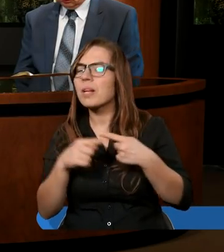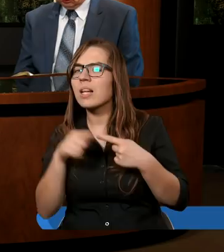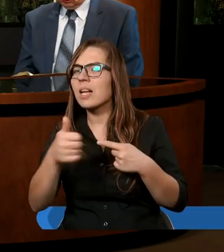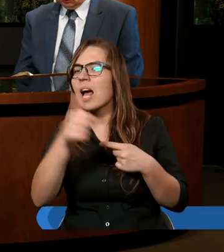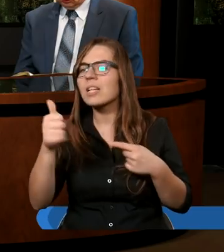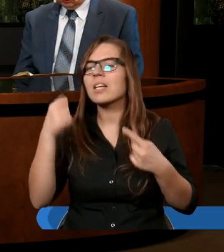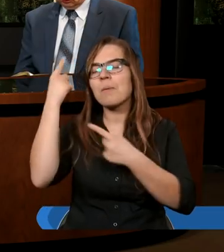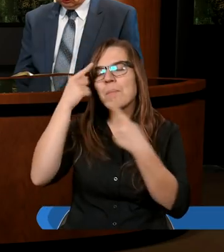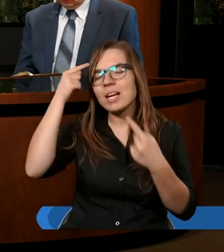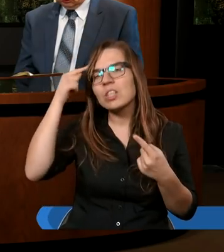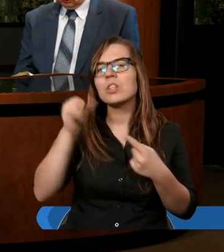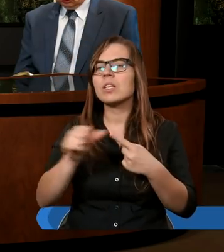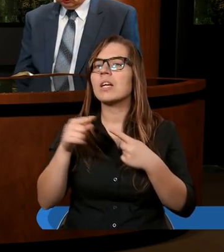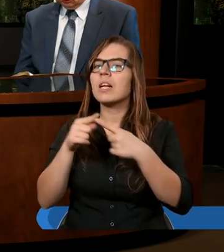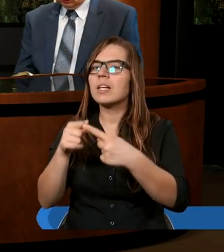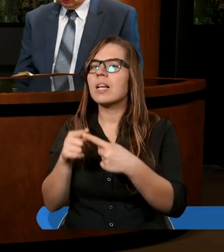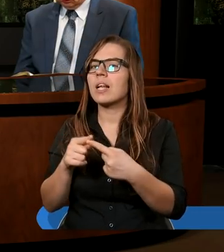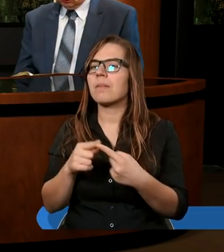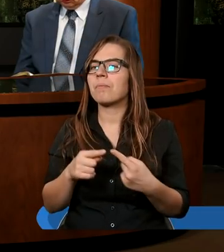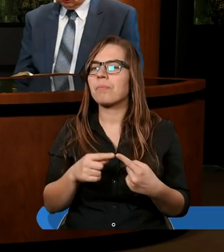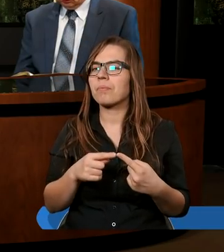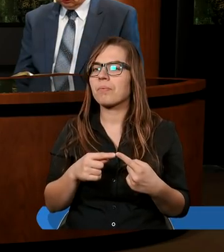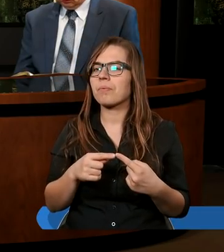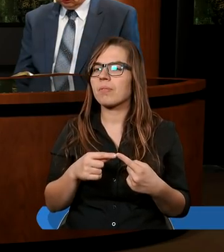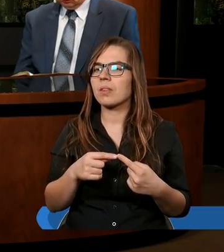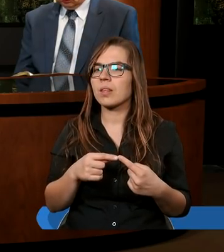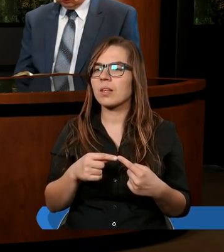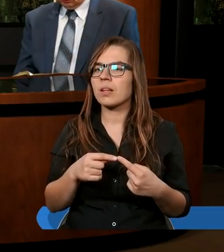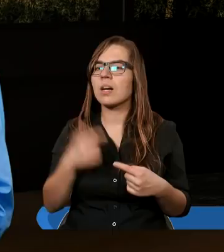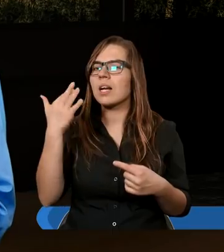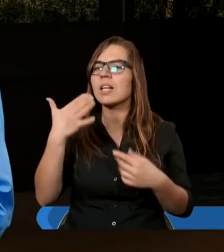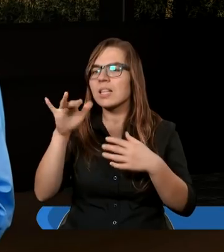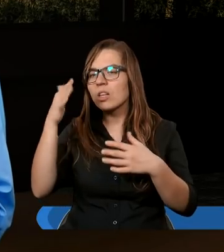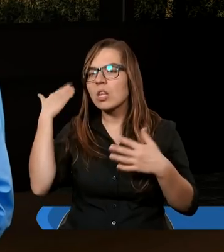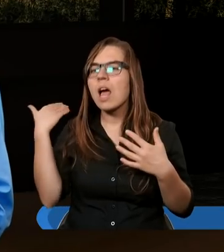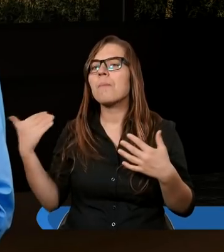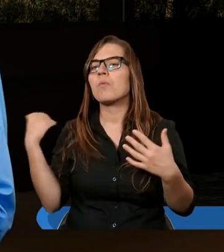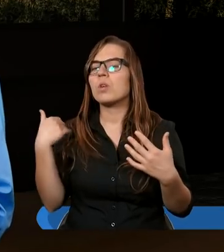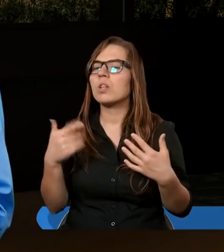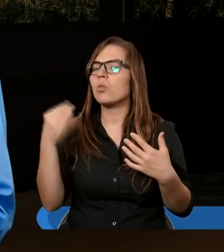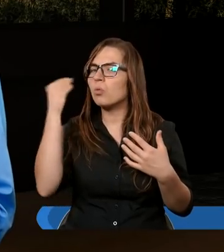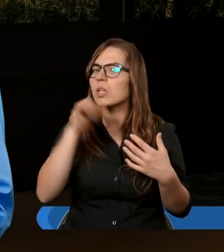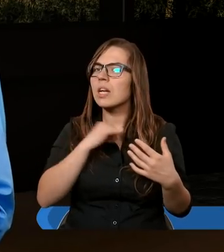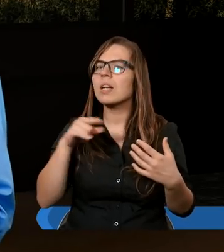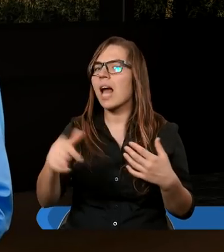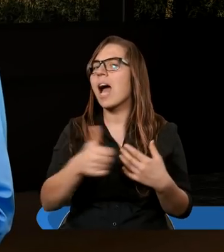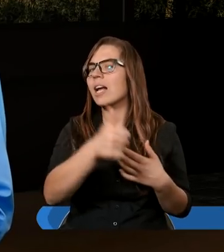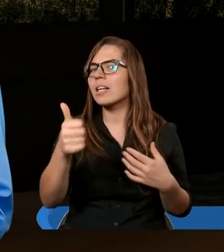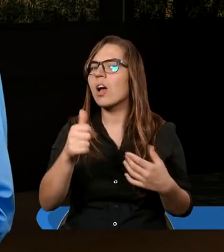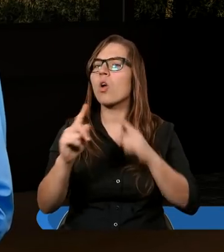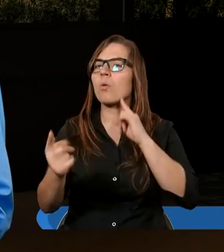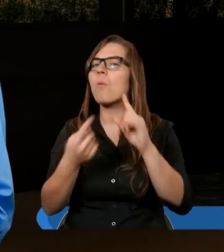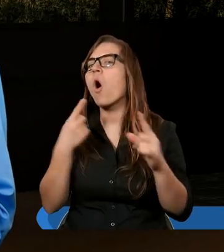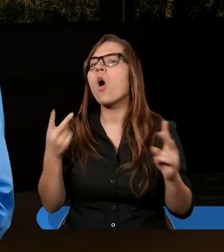jedność, jednomyślność. Kilka tygodni temu uczyliśmy się, że ta jedność